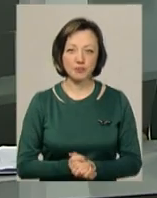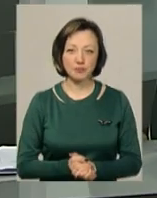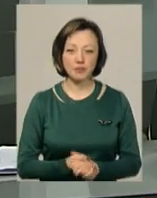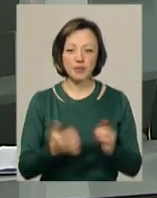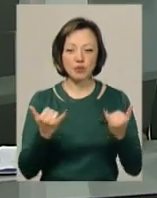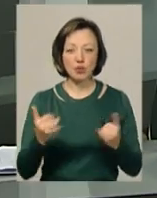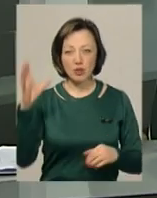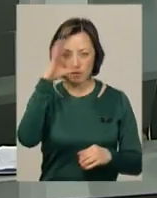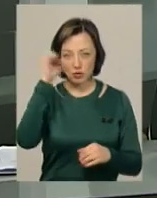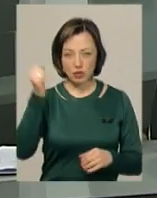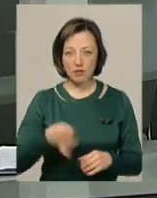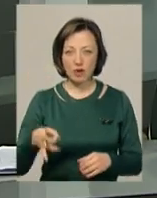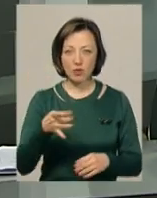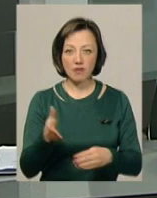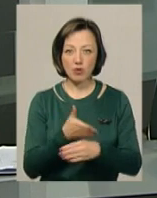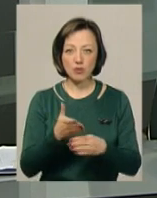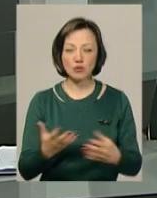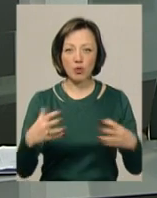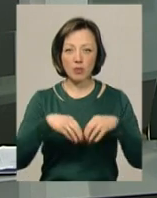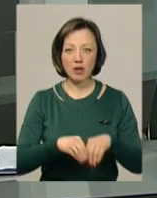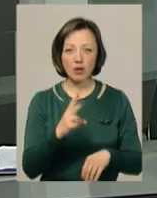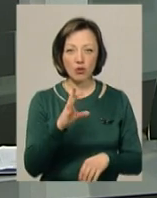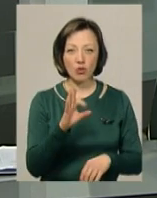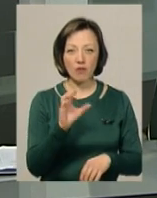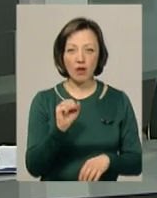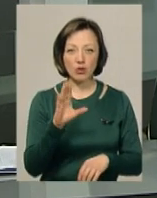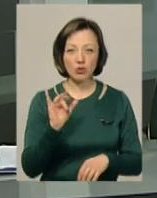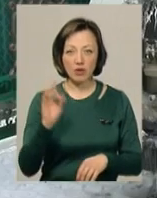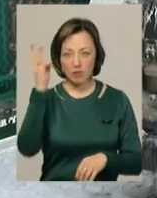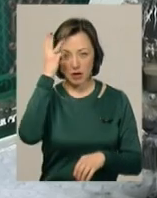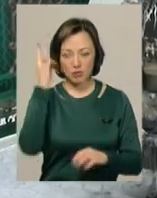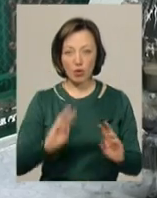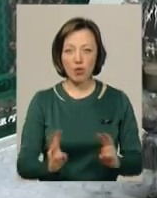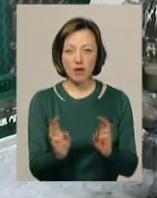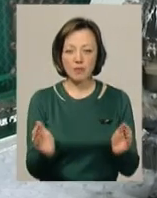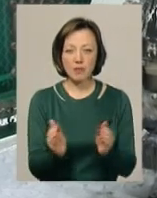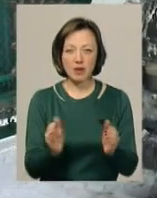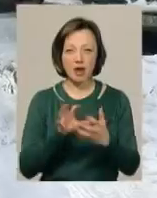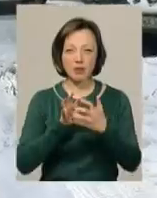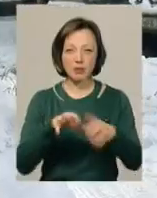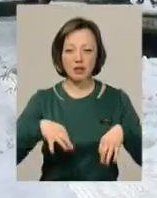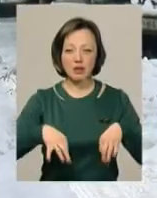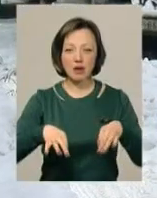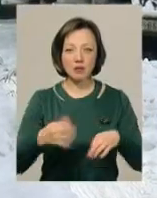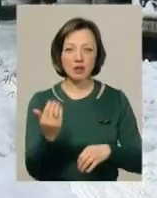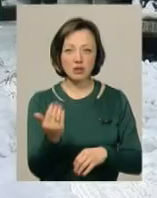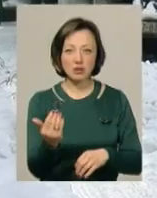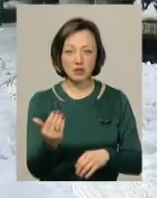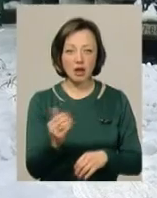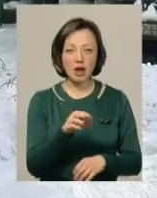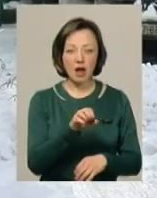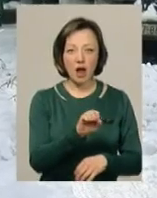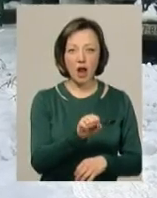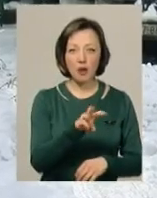Сьогодні вночі в мікрорайоні виробничого об'єднання «Новатор» у Хмельницькому горів мікроавтобус. Транспортний засіб належить Аліму